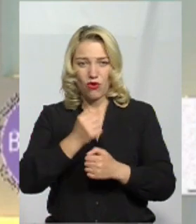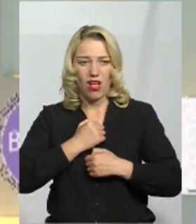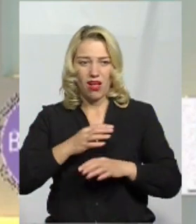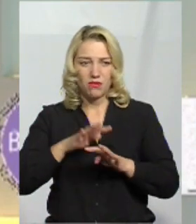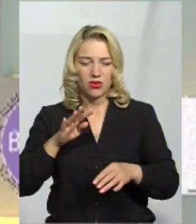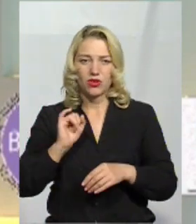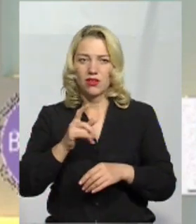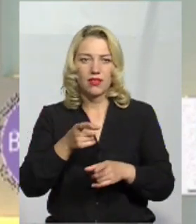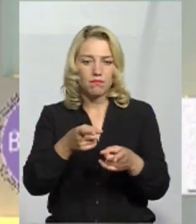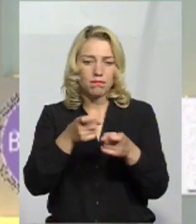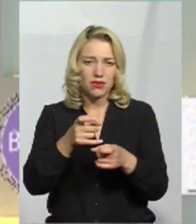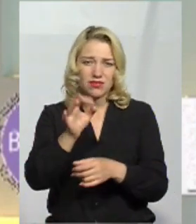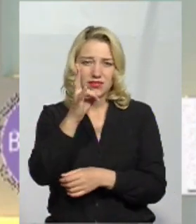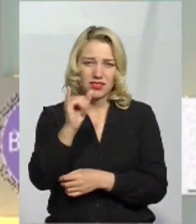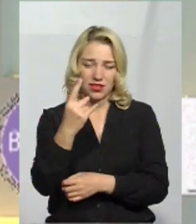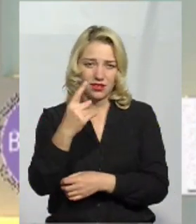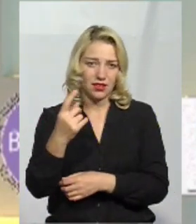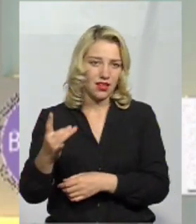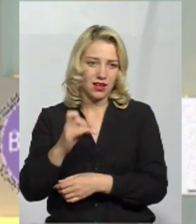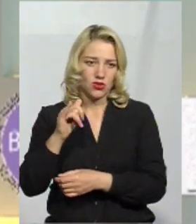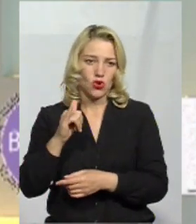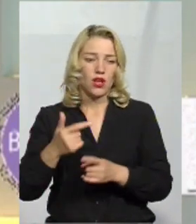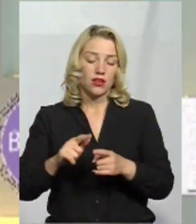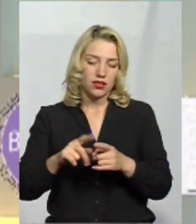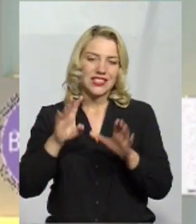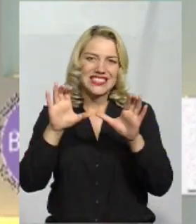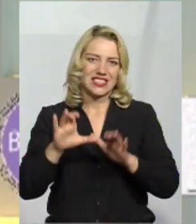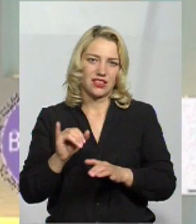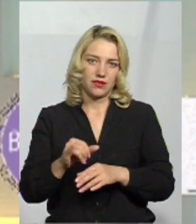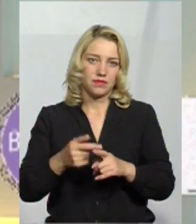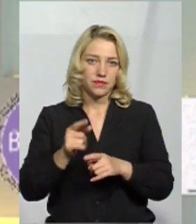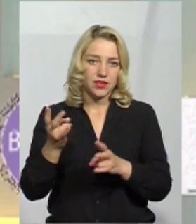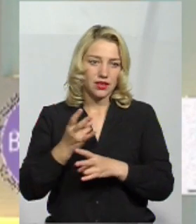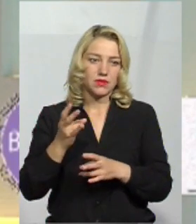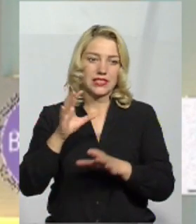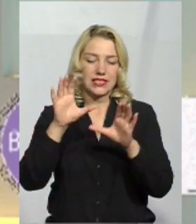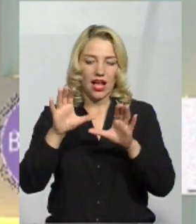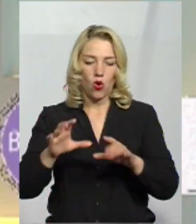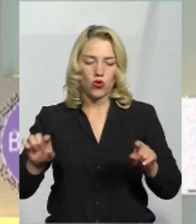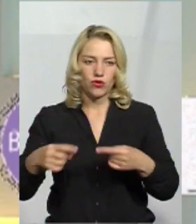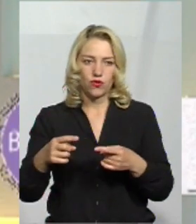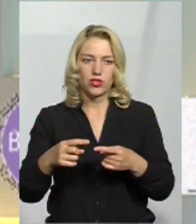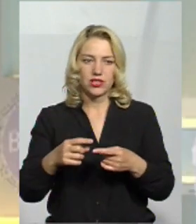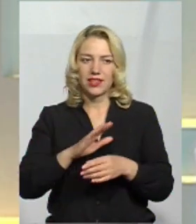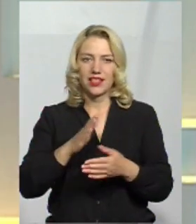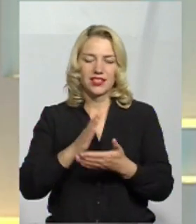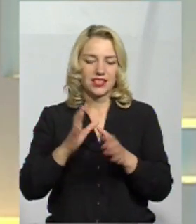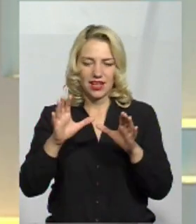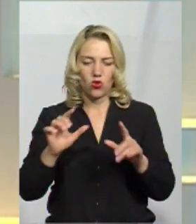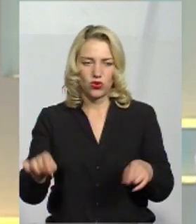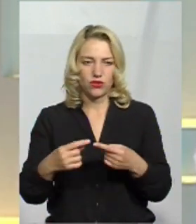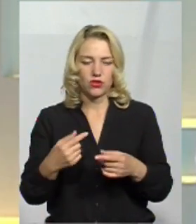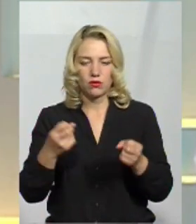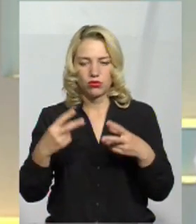не встрілити з автомата. Знову ж таки, ми підходимо до законодавства. У нас законотворці не є законотворцями. Просто